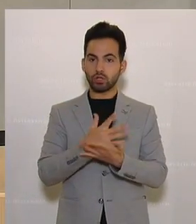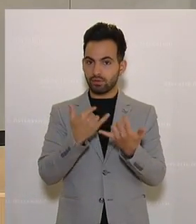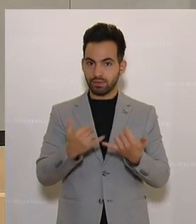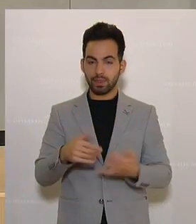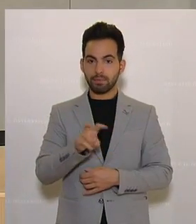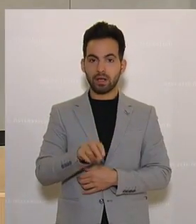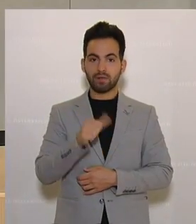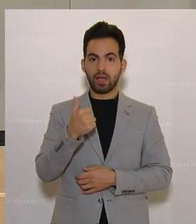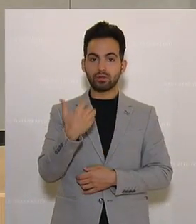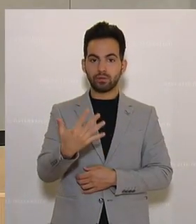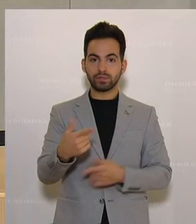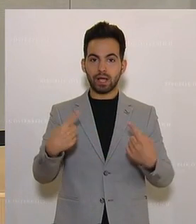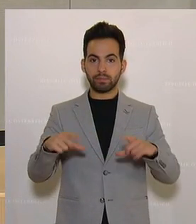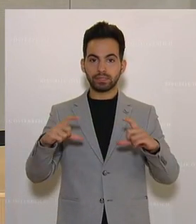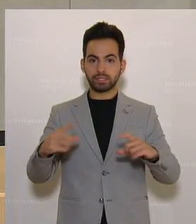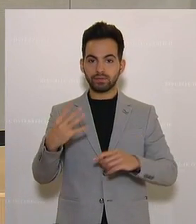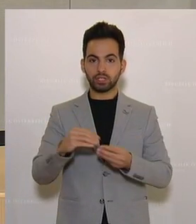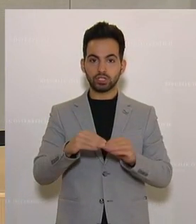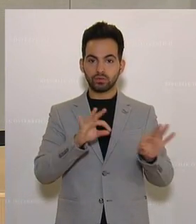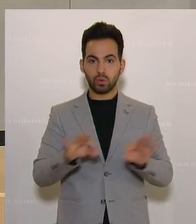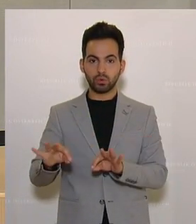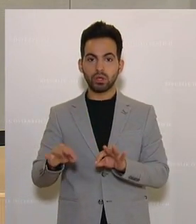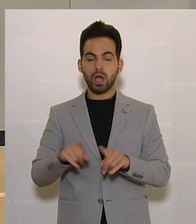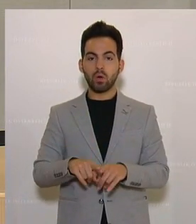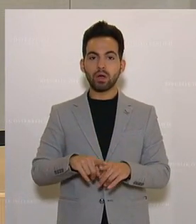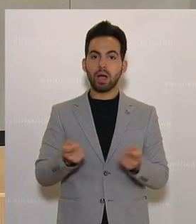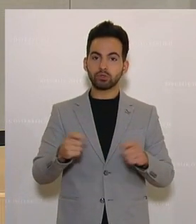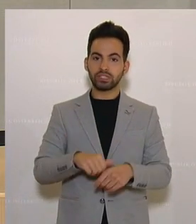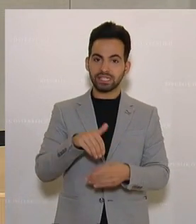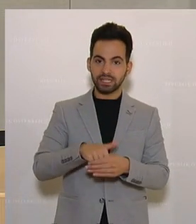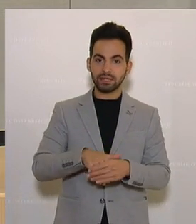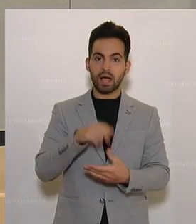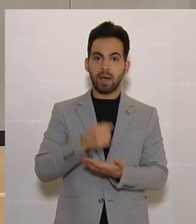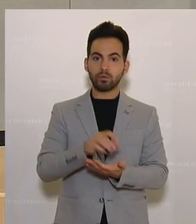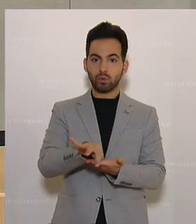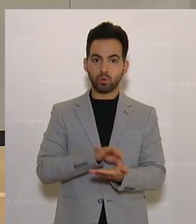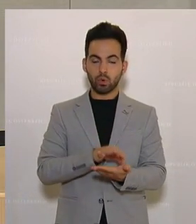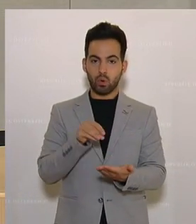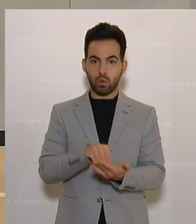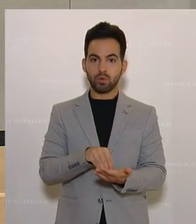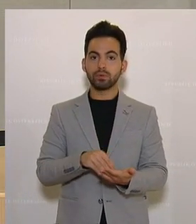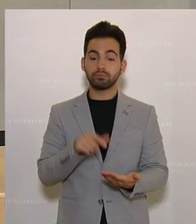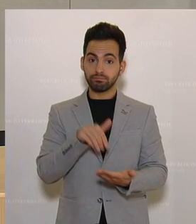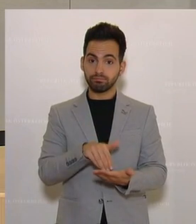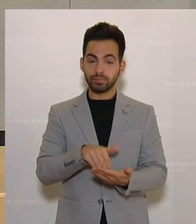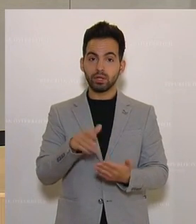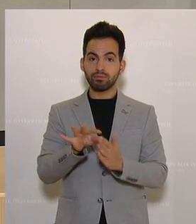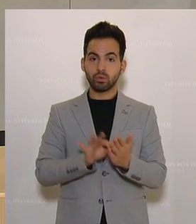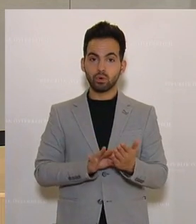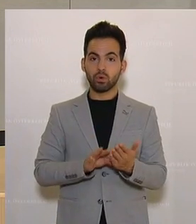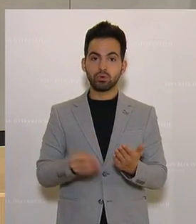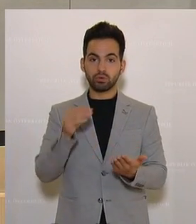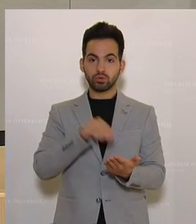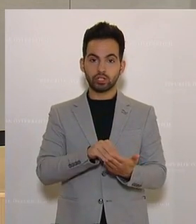§ 51 Absatz 4 der Geschäftsordnung legt abschließend den Inhalt des amtlichen Protokolls fest. Demgemäß hat das Protokoll